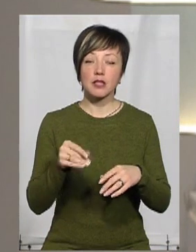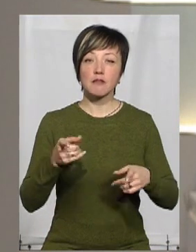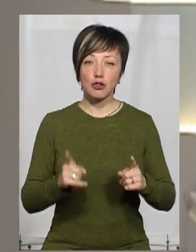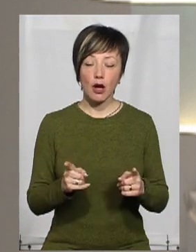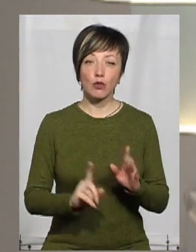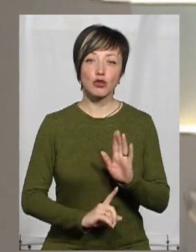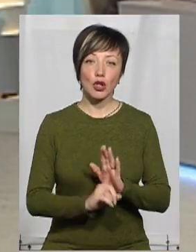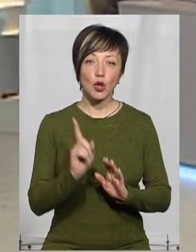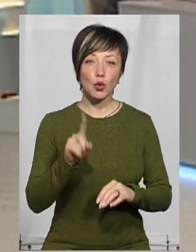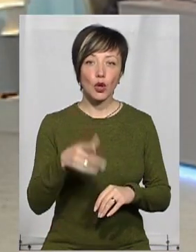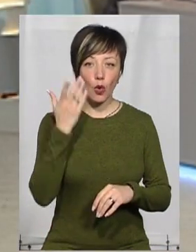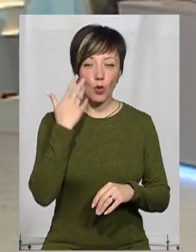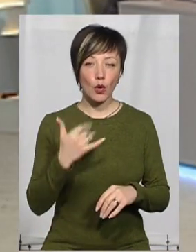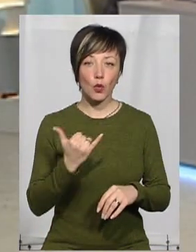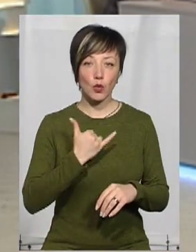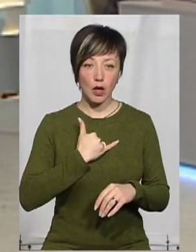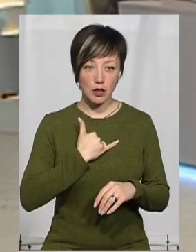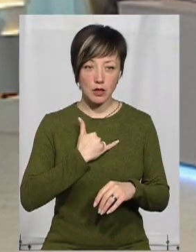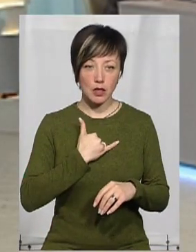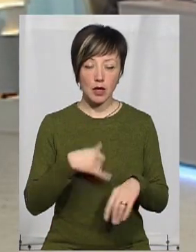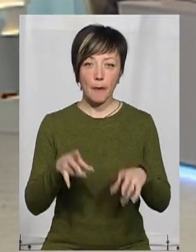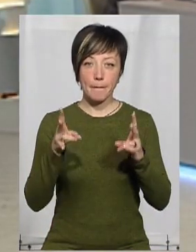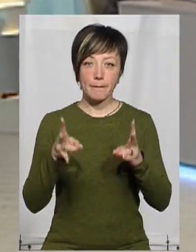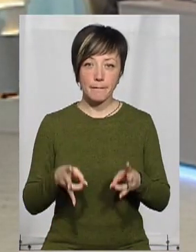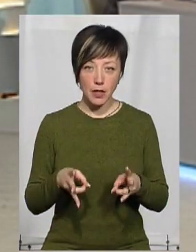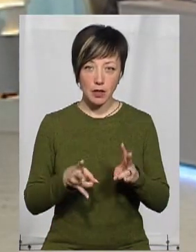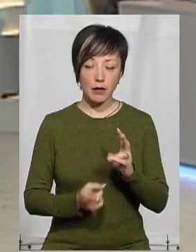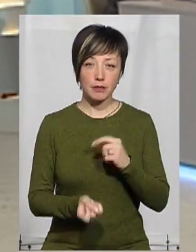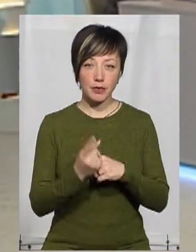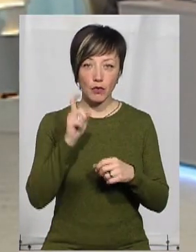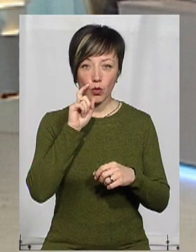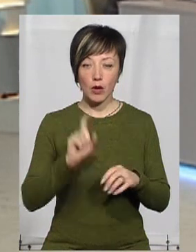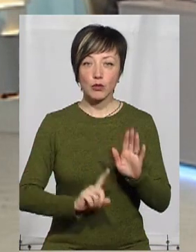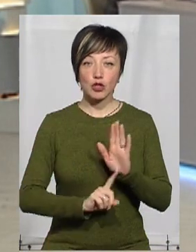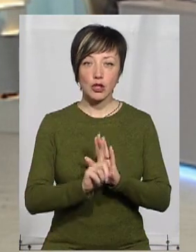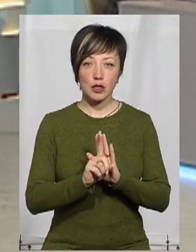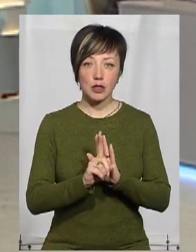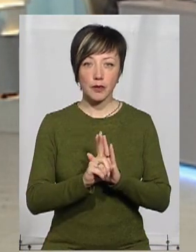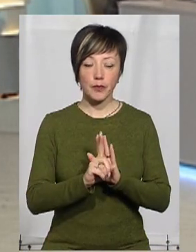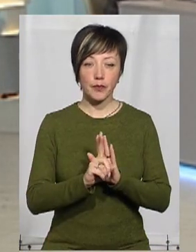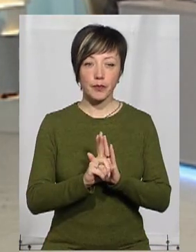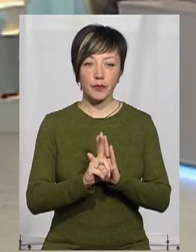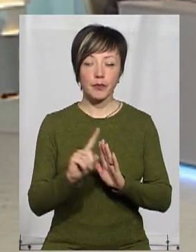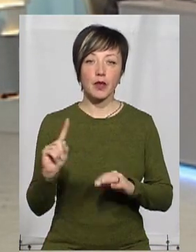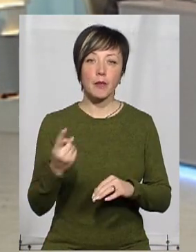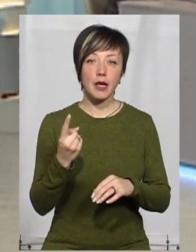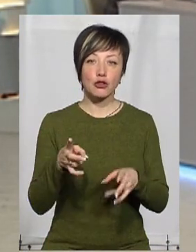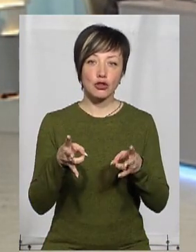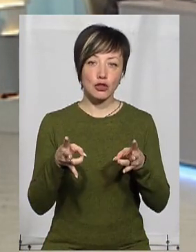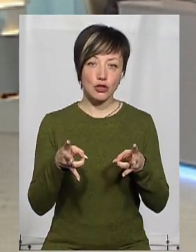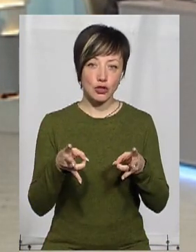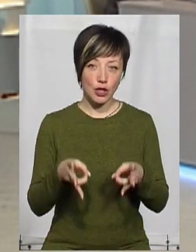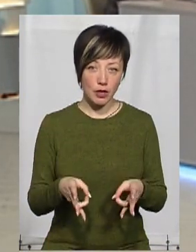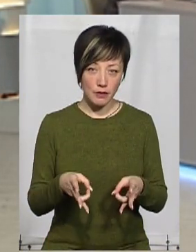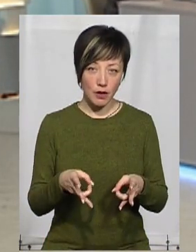Звичайно, ми почали тоді, коли в нас така біда прийшла в Україну. Коли почалися перші жертви,